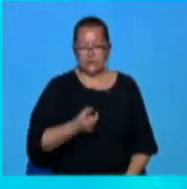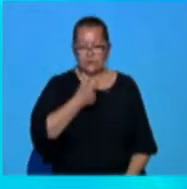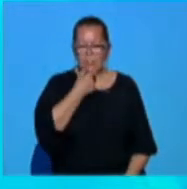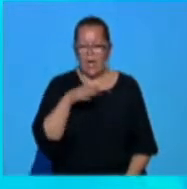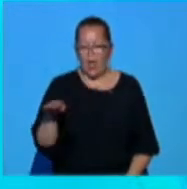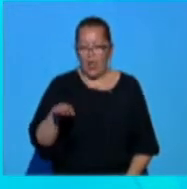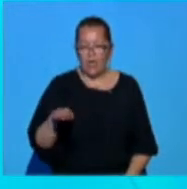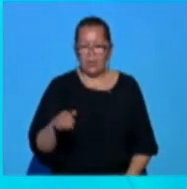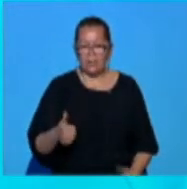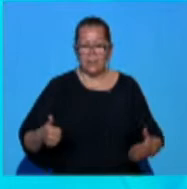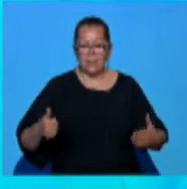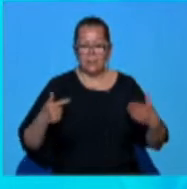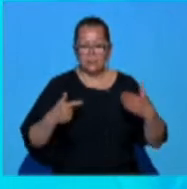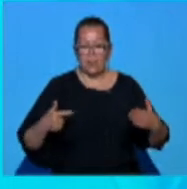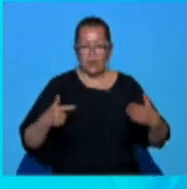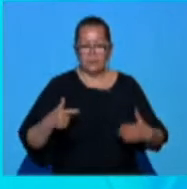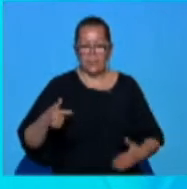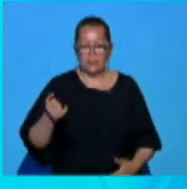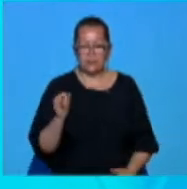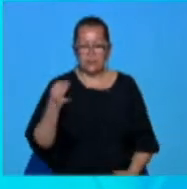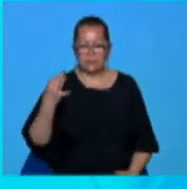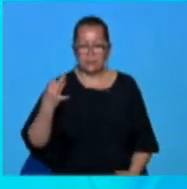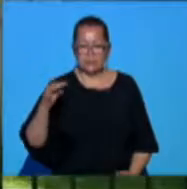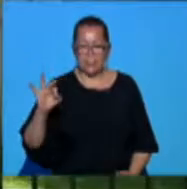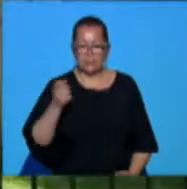elevi cu vârsta între 7 și 10 ani.